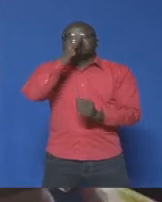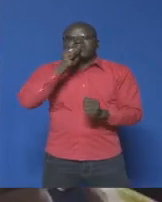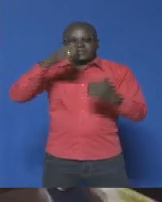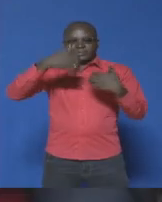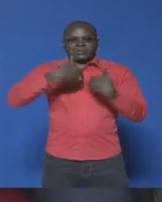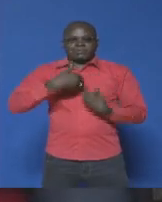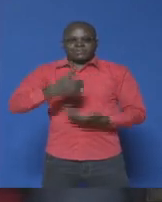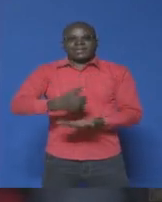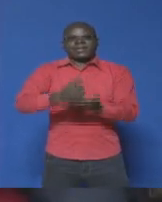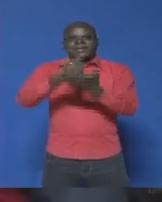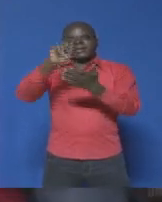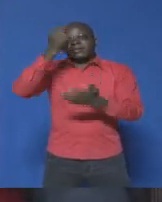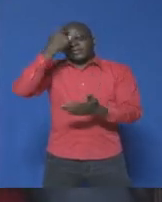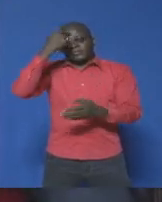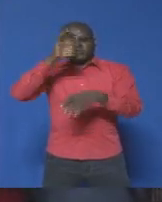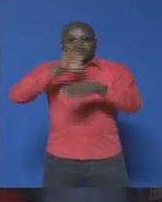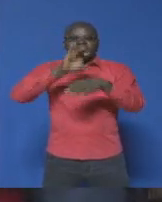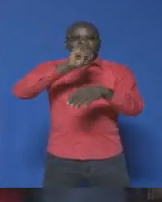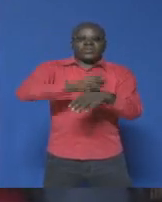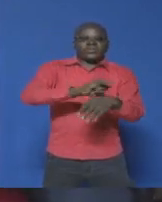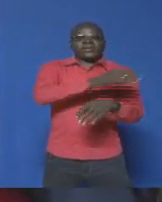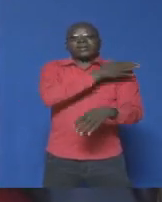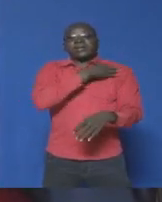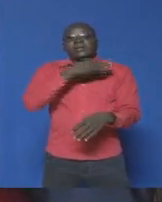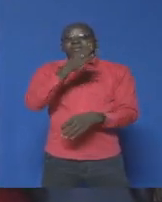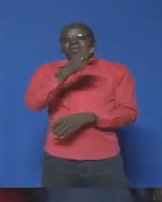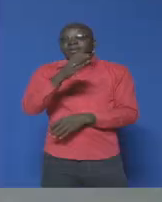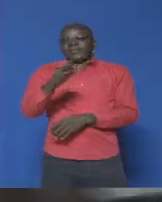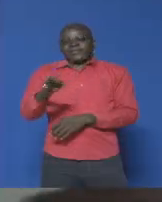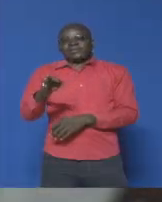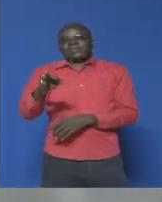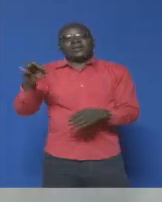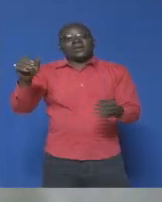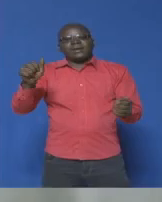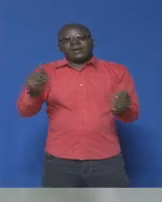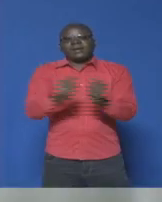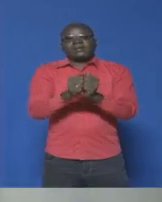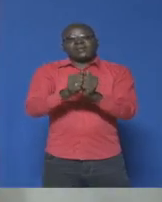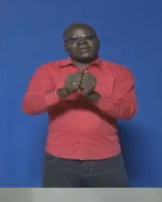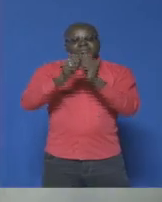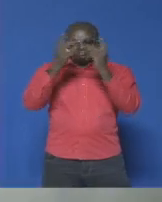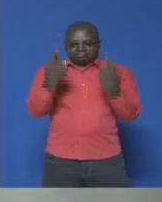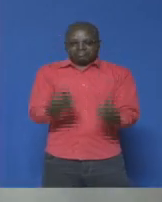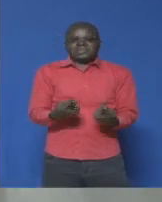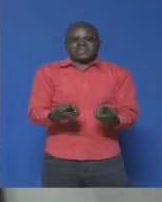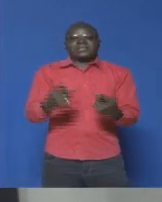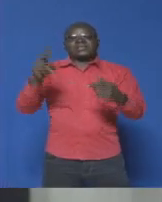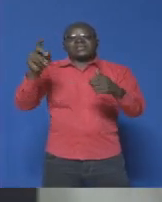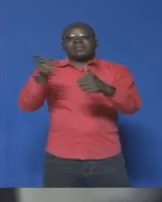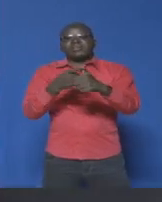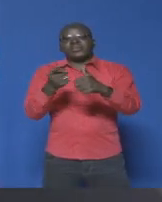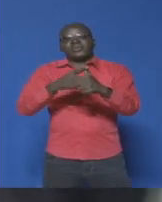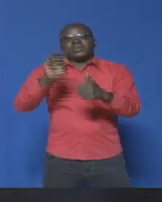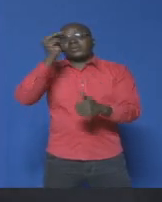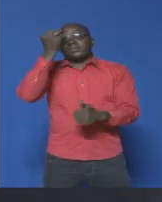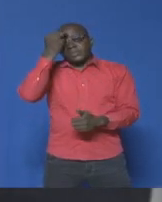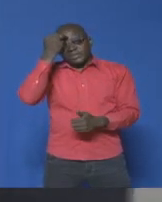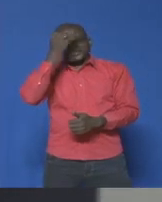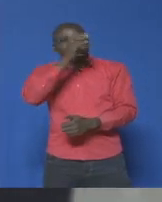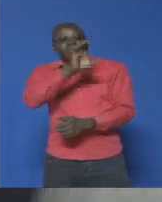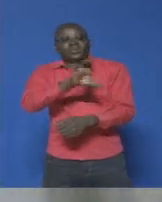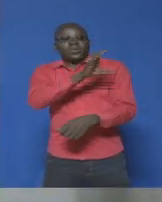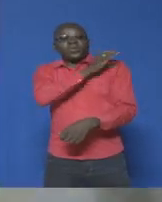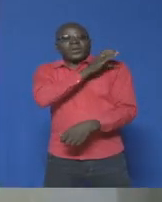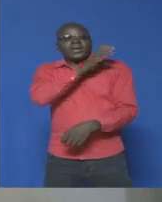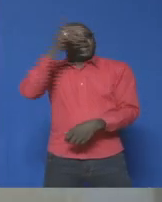du gouvernement de Côte d'Ivoire et du Burkina, avec la présence effective des premiers ministres Amadou Gonkoulibaly et Paul Kabat